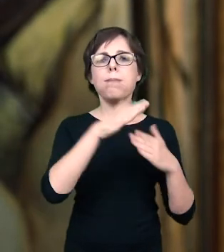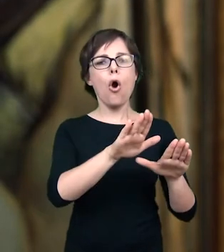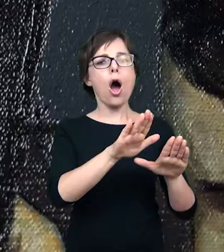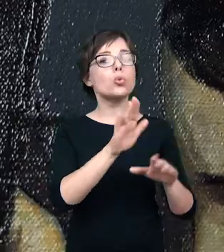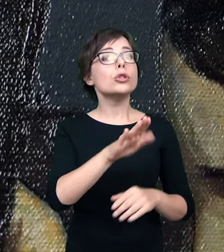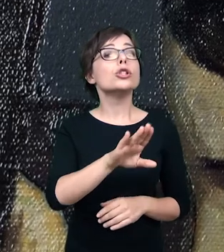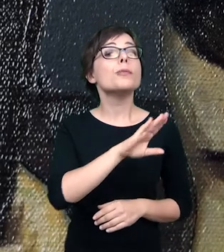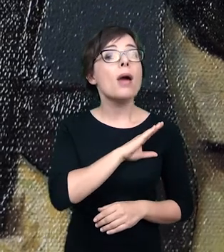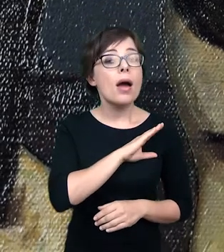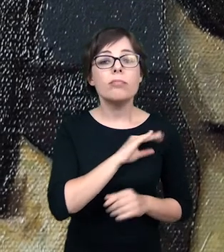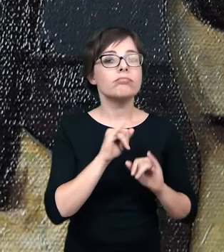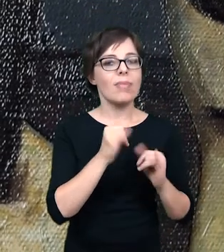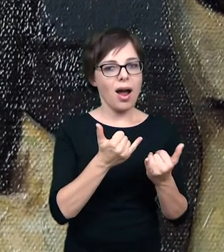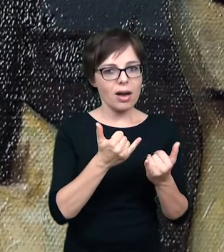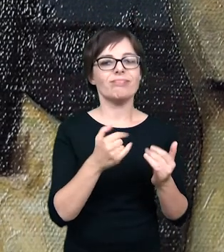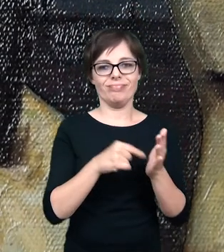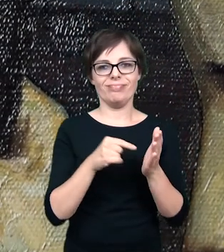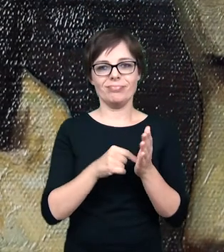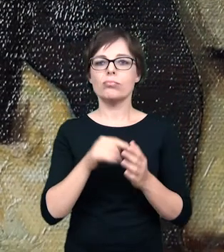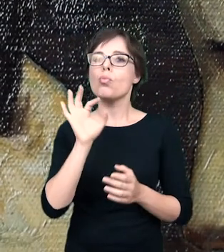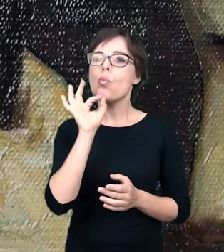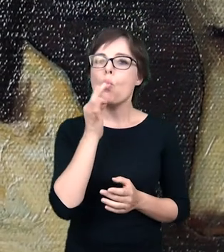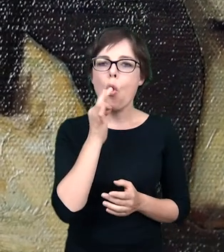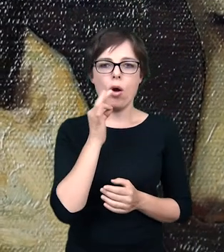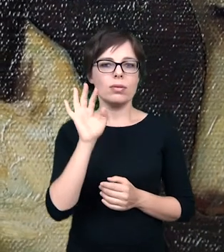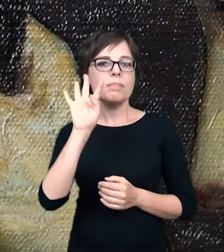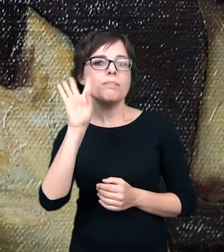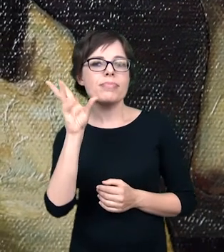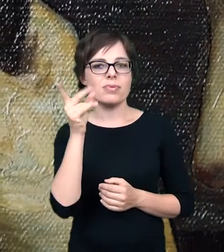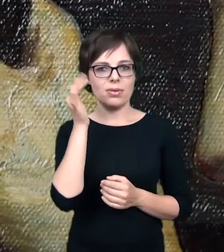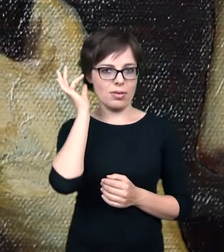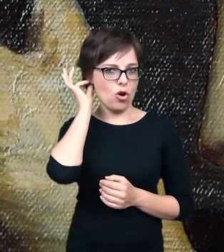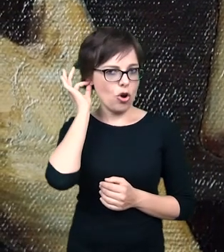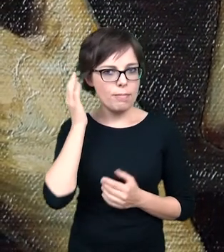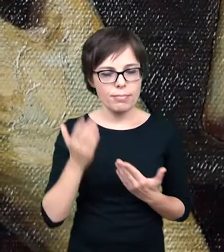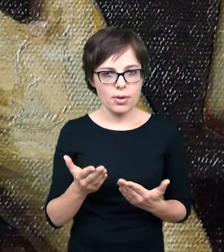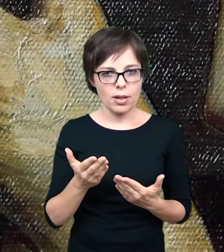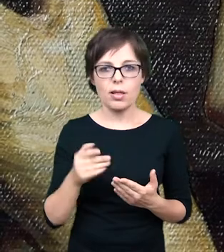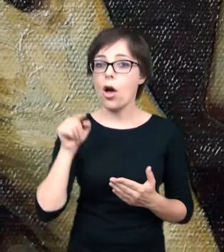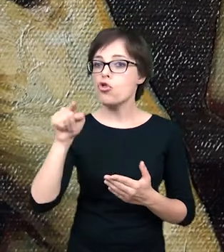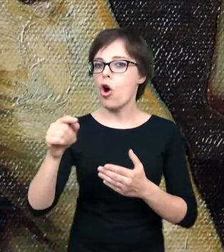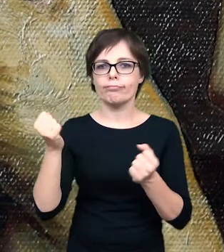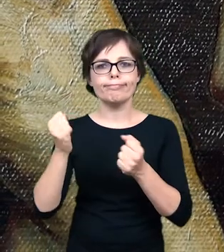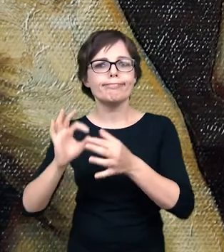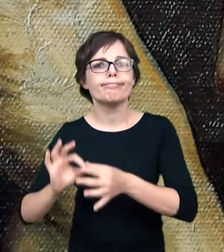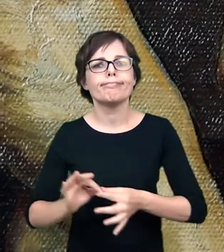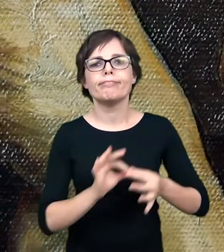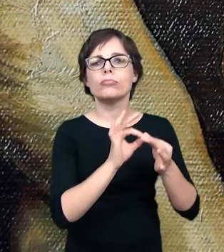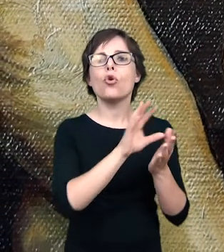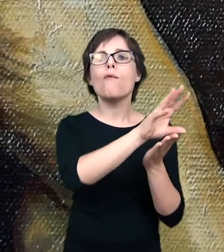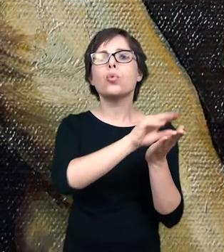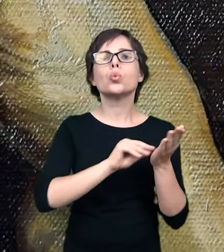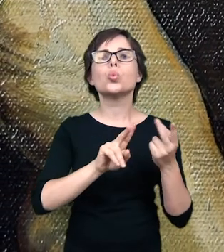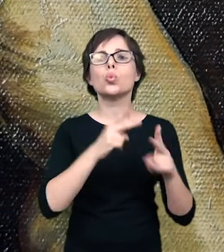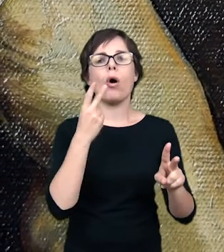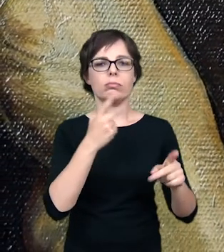postacią młodej, pięknej kobiety. Nawiązując tutaj do greckich wzorów,